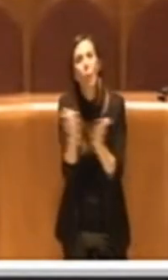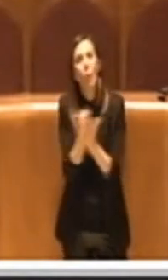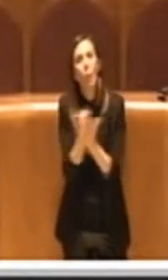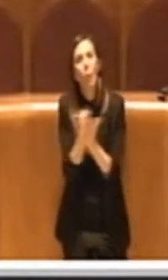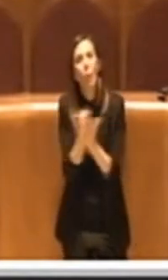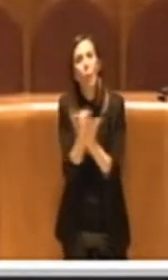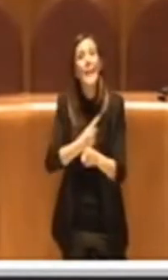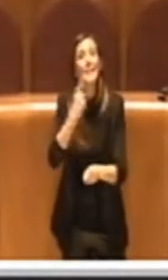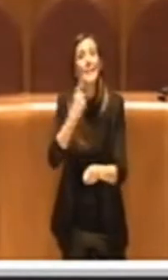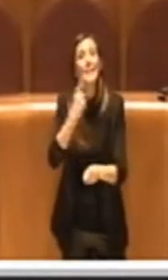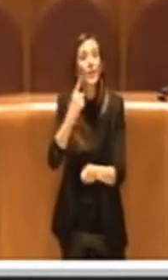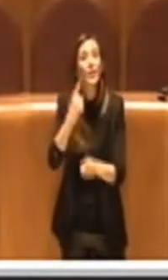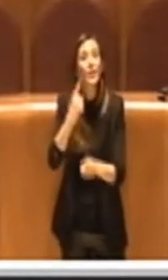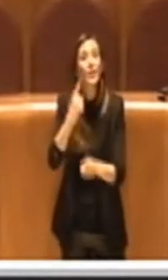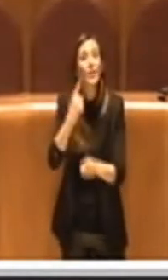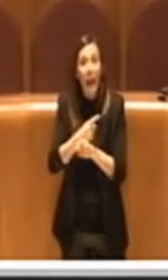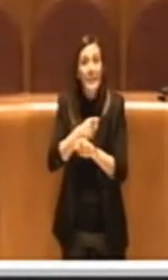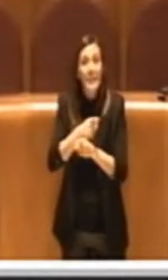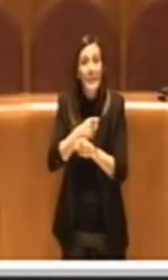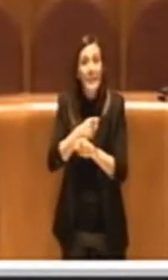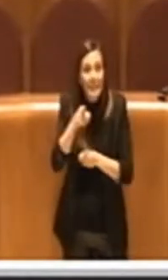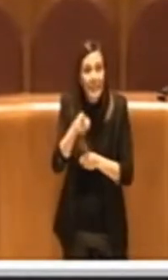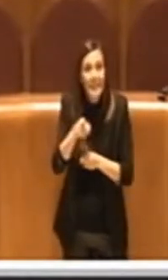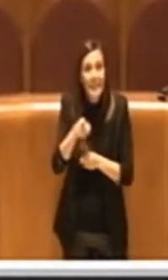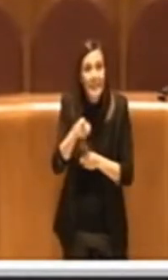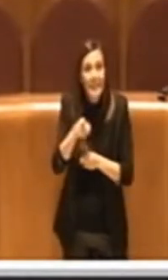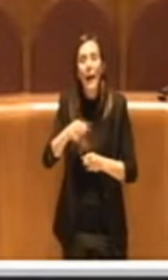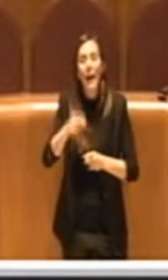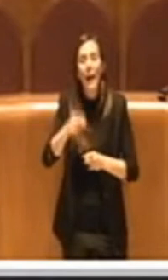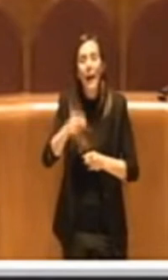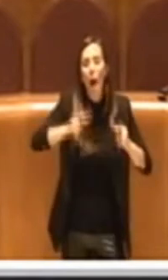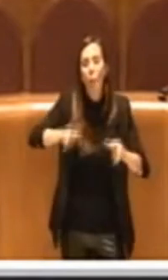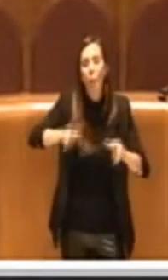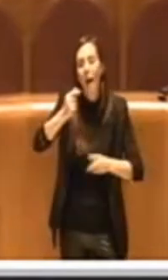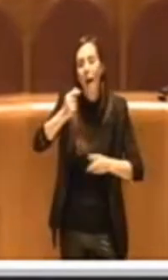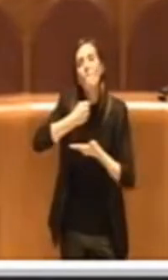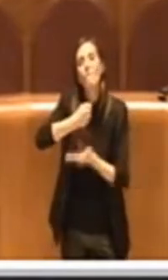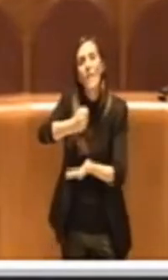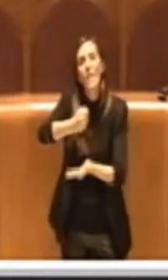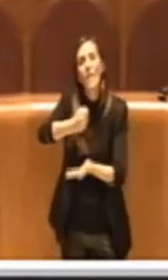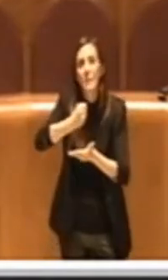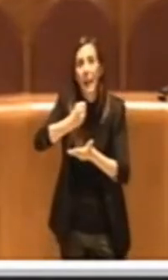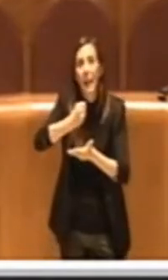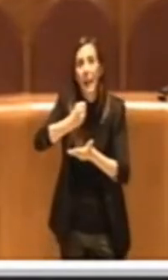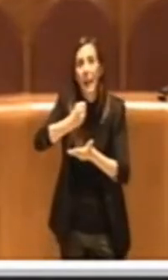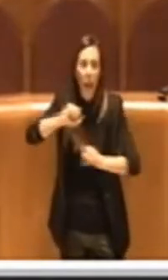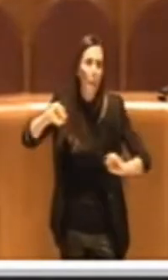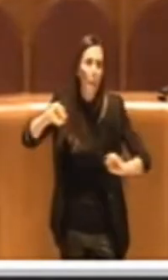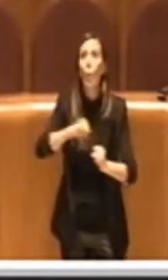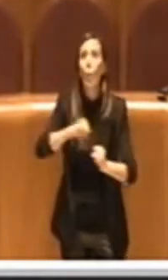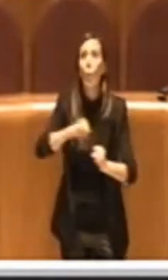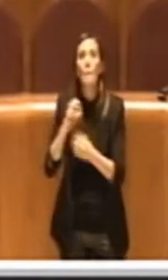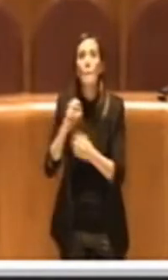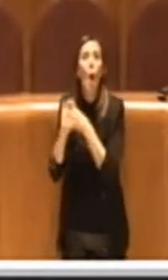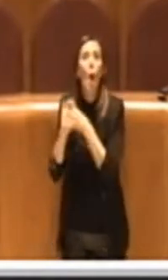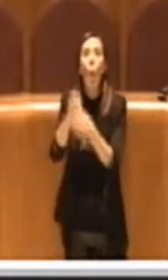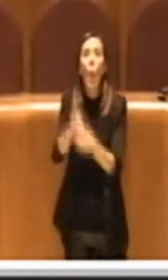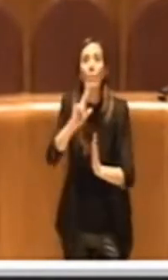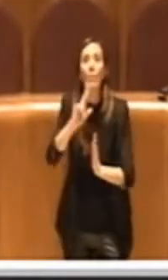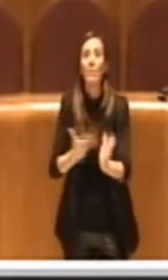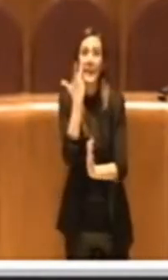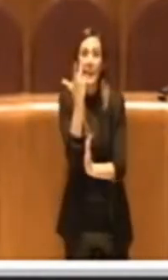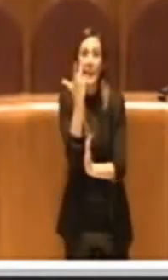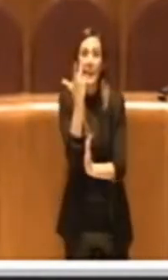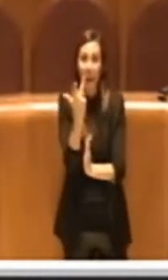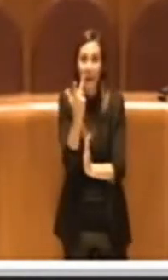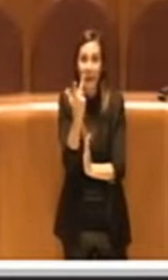di avere una finestra per valutare gli investimenti che non può essere di tre mesi per effettuare un investimento che